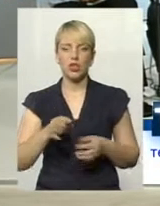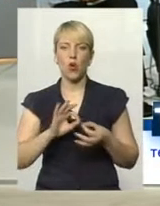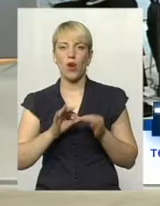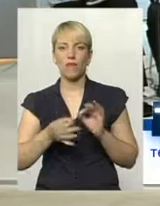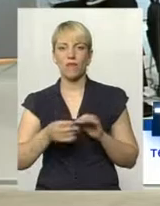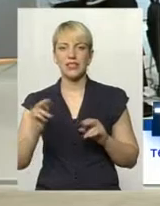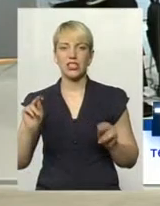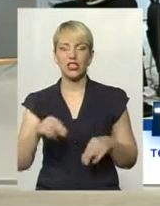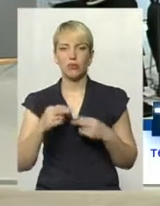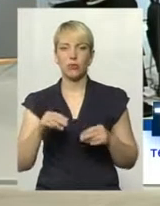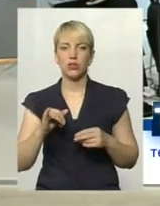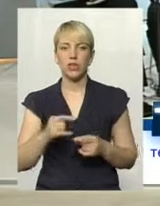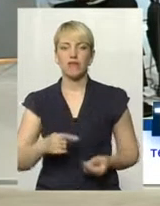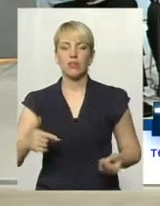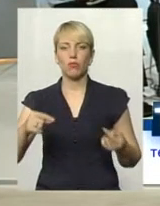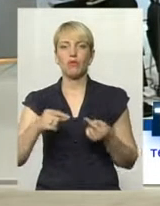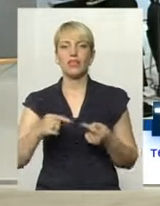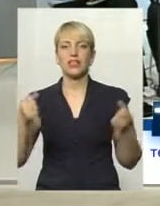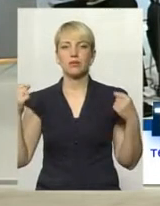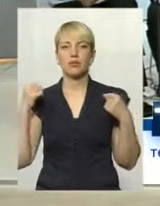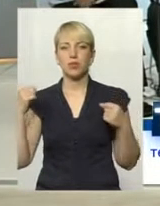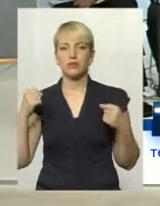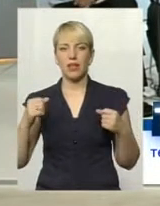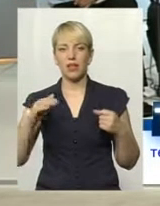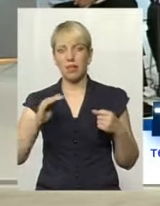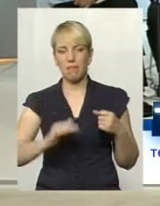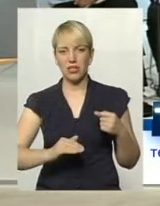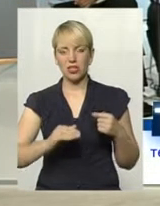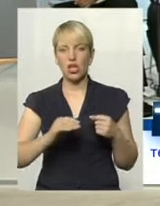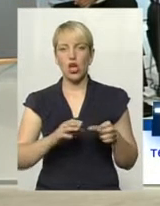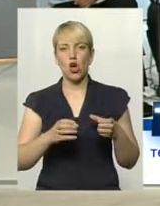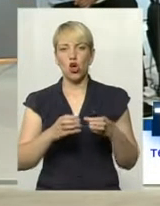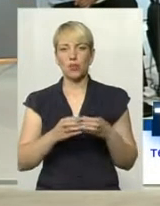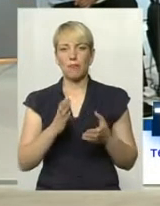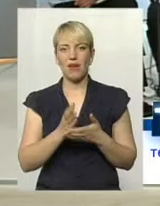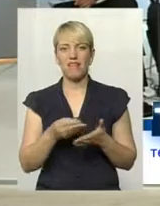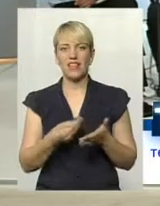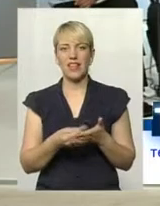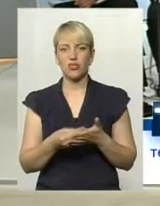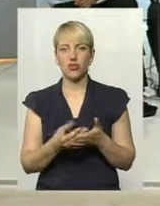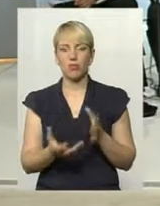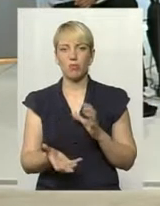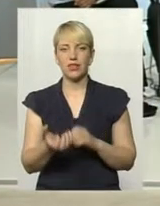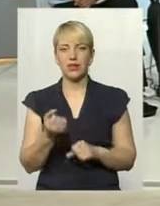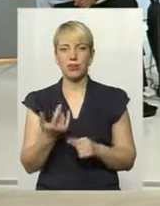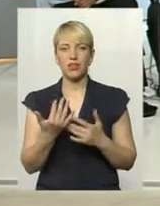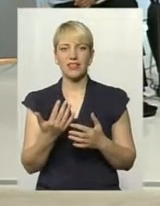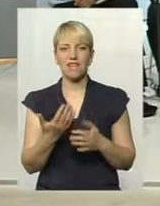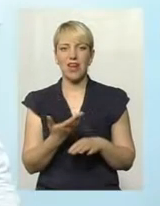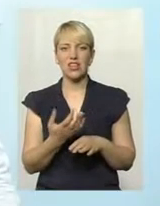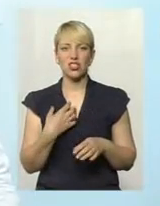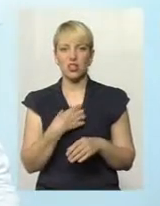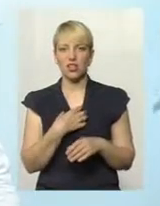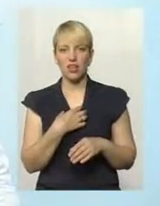чемпіон. І, відповідно, спортсмени нижчого розряду мають також якусь фінансову підтримку. Наскільки важливу роль грає